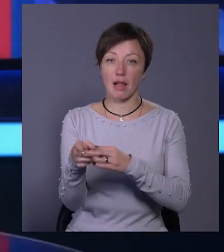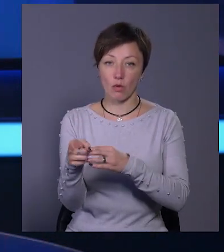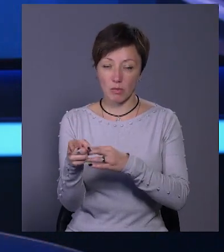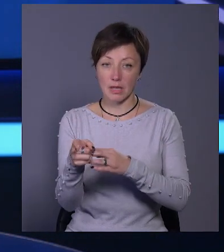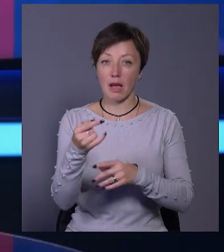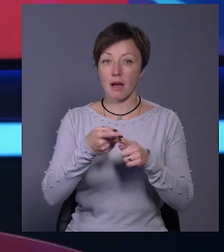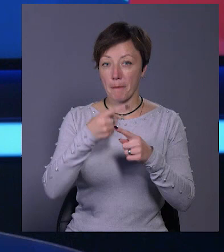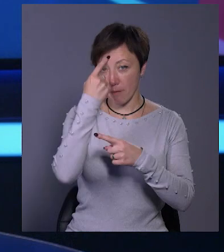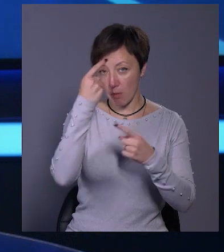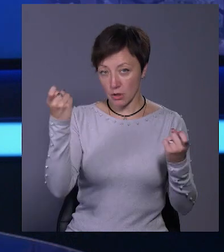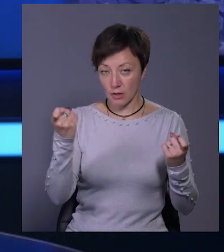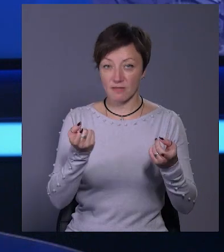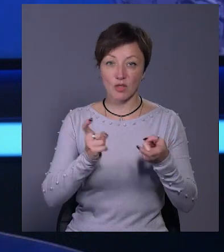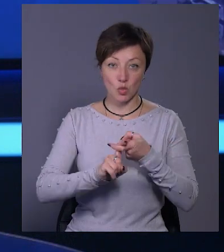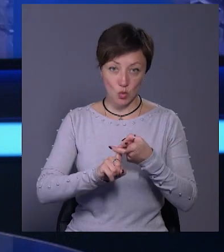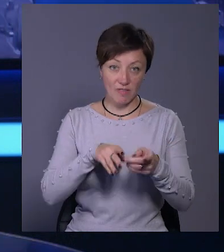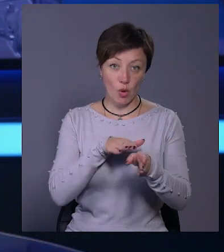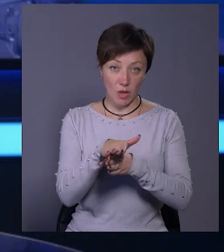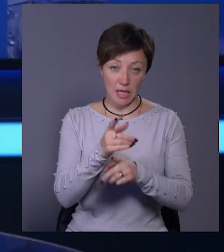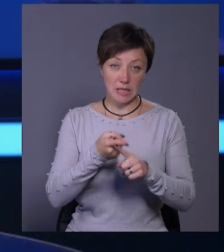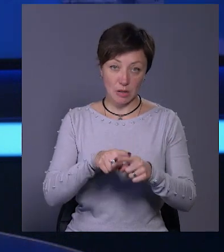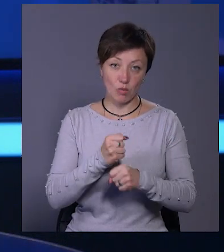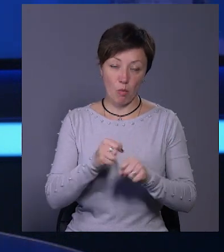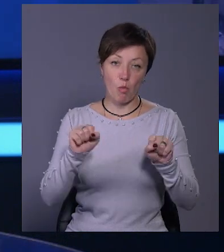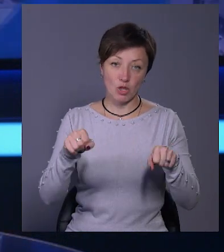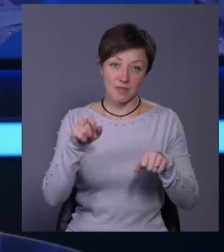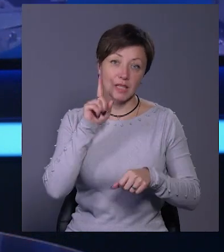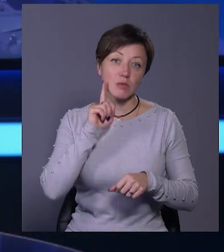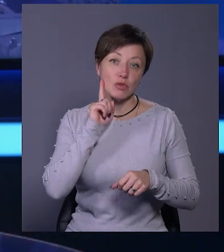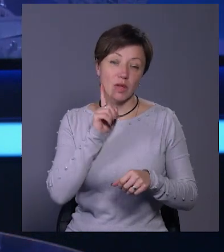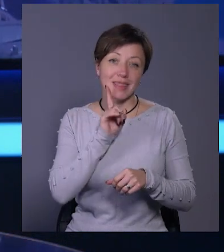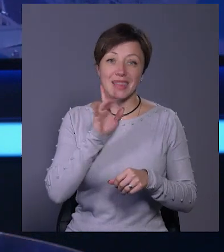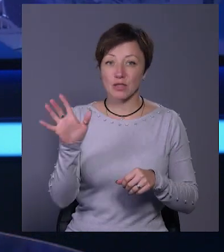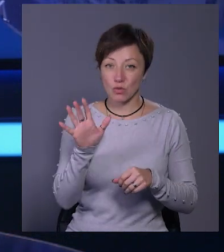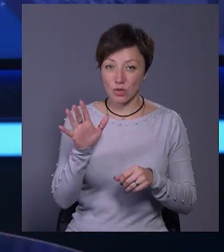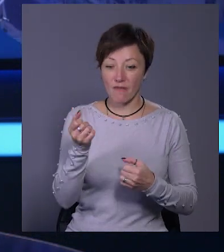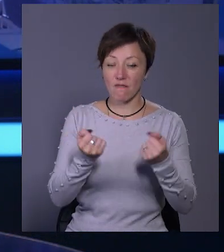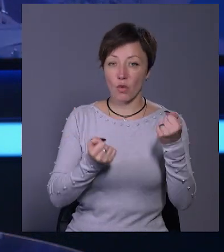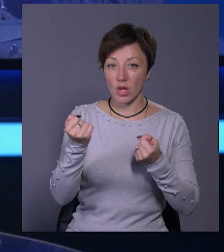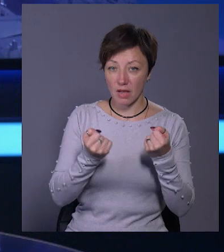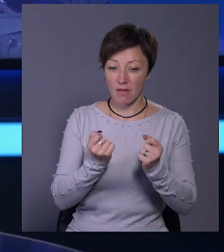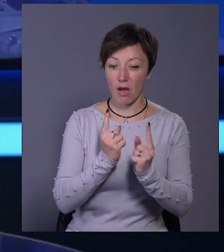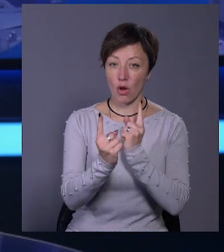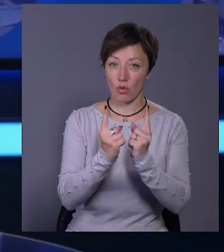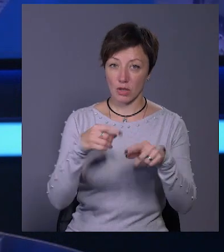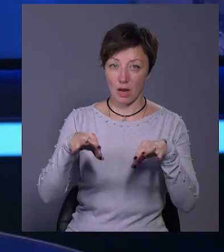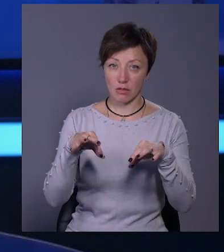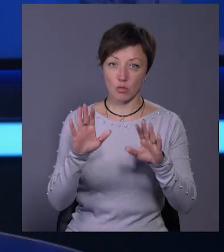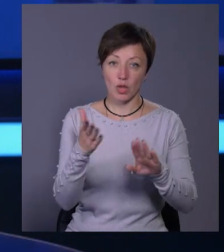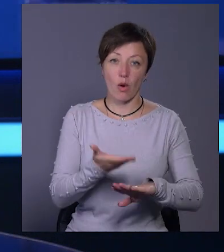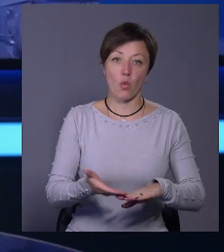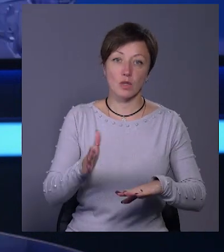підприємстві попереджають, у зв'язку із виконанням робіт можливі тимчасові незручності для водіїв, адже рух транспорту буде